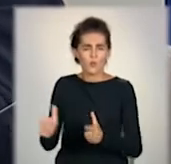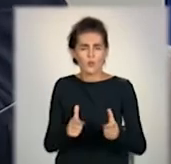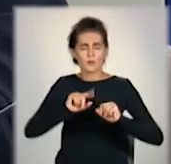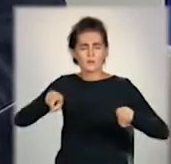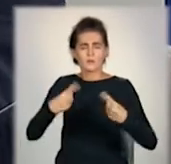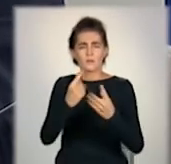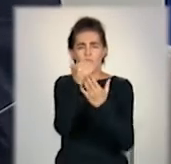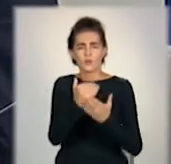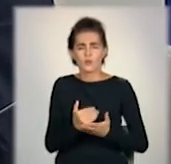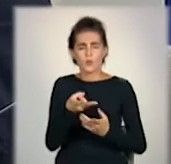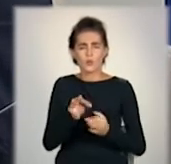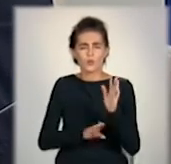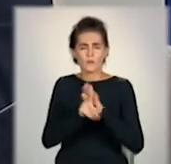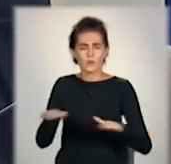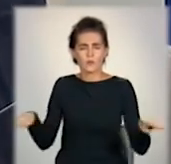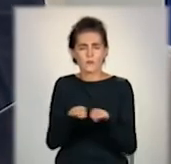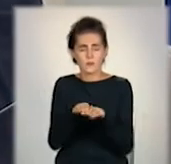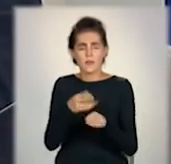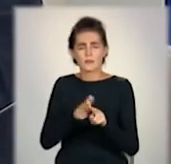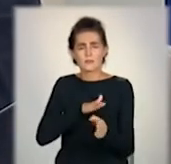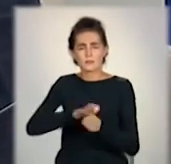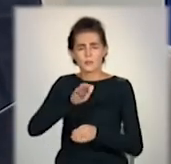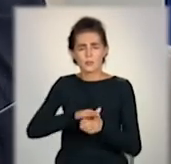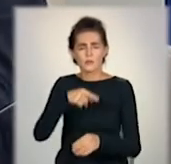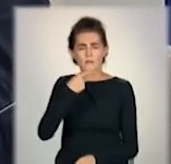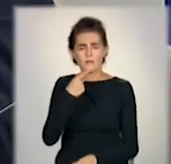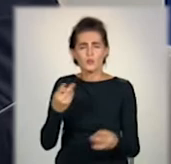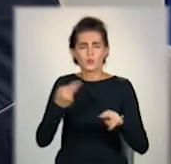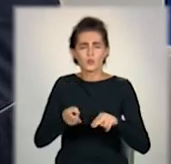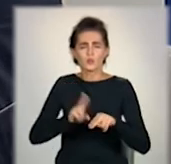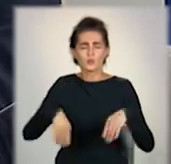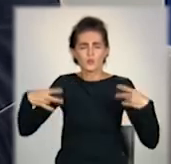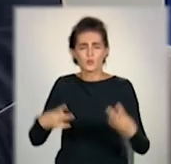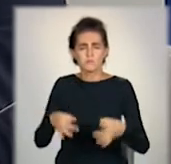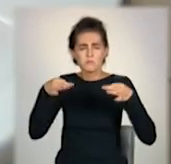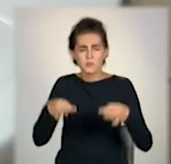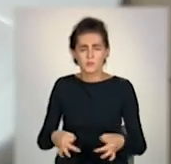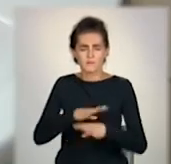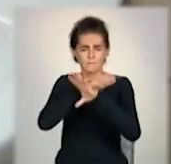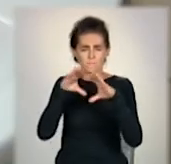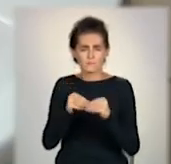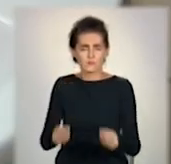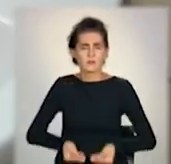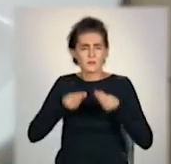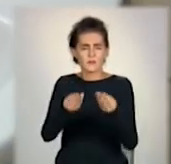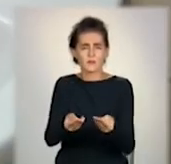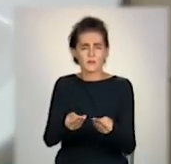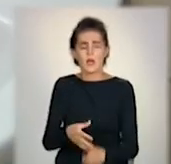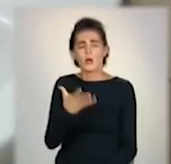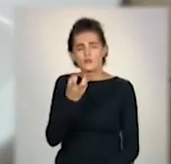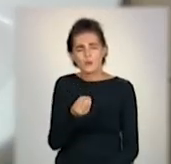проєкту. Але треба на рівні ісполнительних. Сьогодні, як Олексій Юрійович сказав, дуже правильно. Дали правильний імпульс. Олексій Резніков